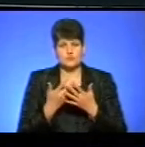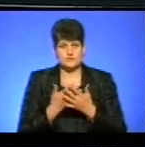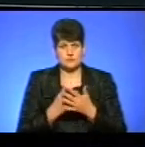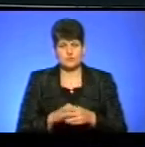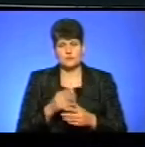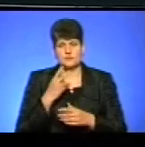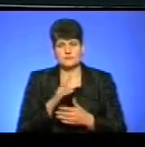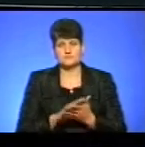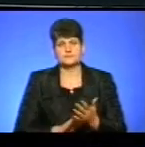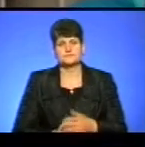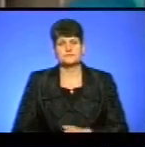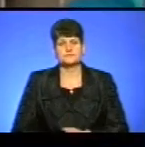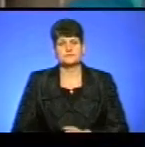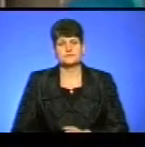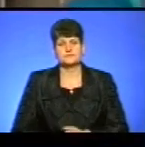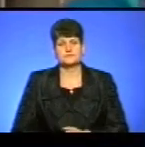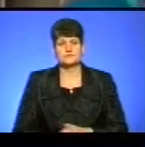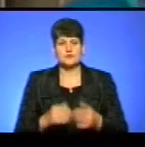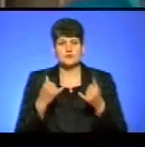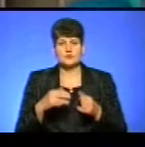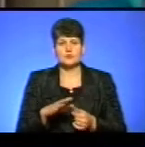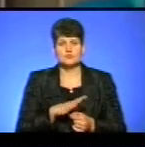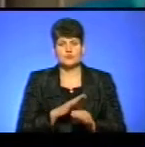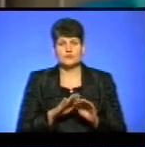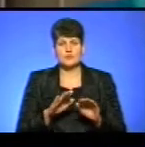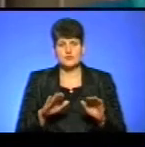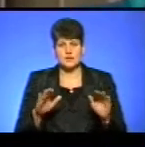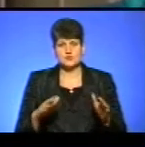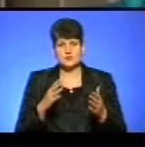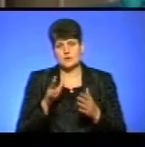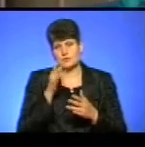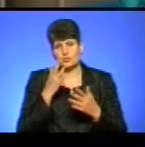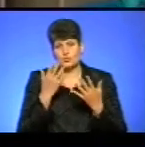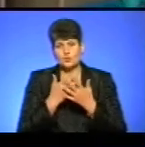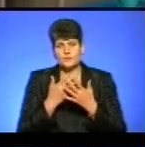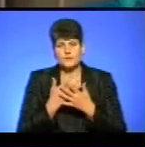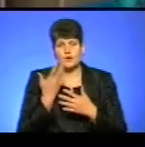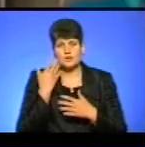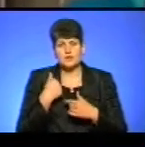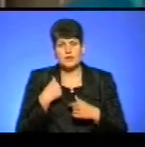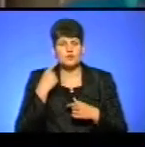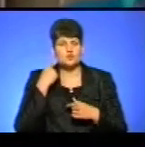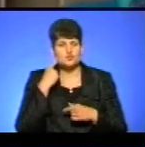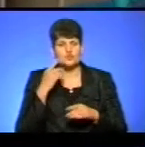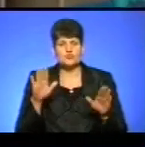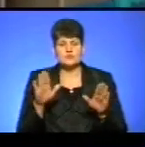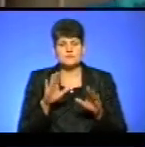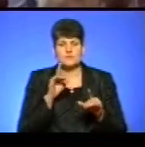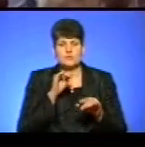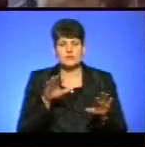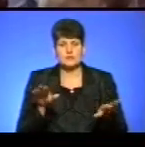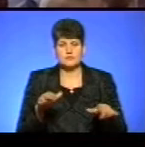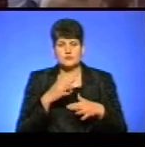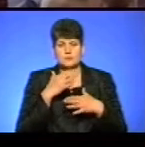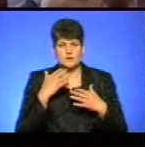Любові Гадомської. Сьогодні якраз був дитячий анімаційний фільм, коли я чую спів птахів. І сьогодні в нас таке велике свято, маса дітей.